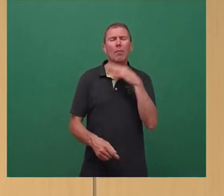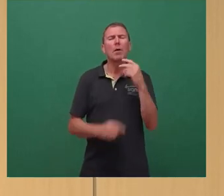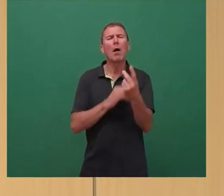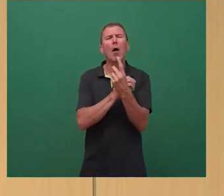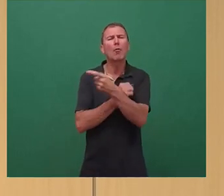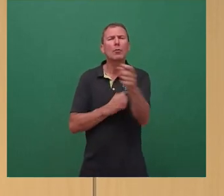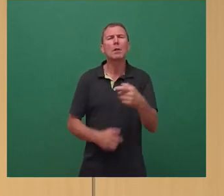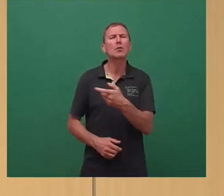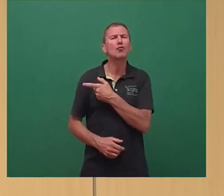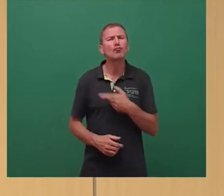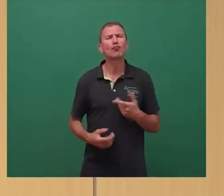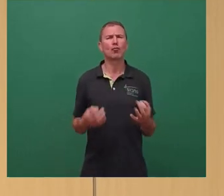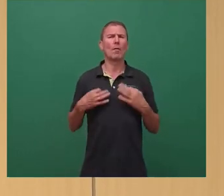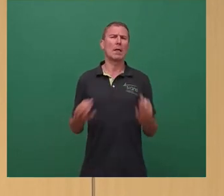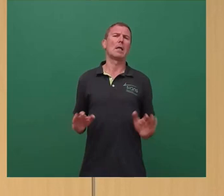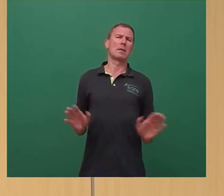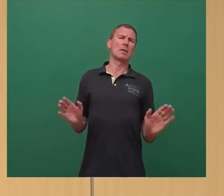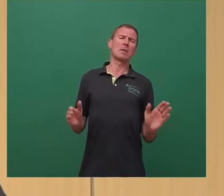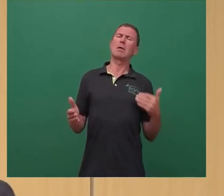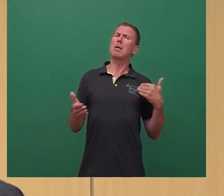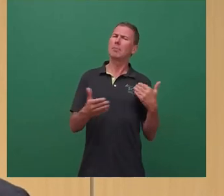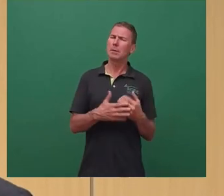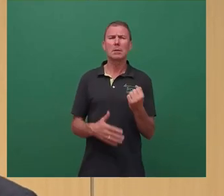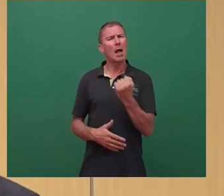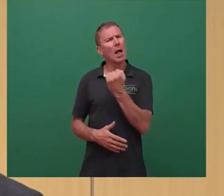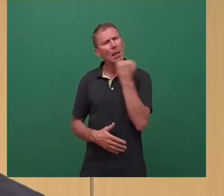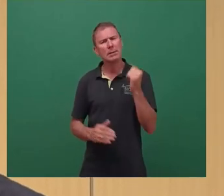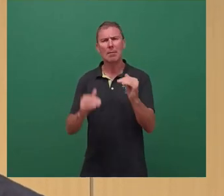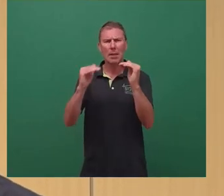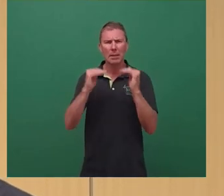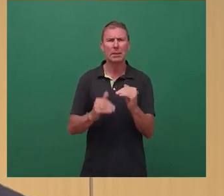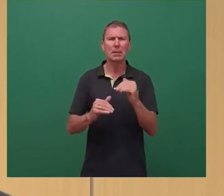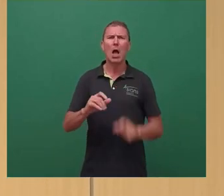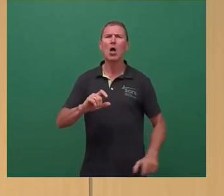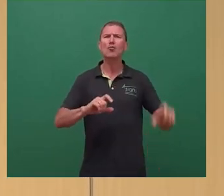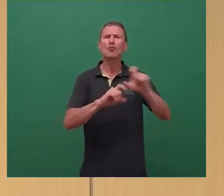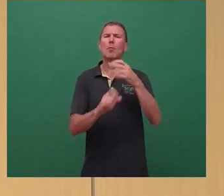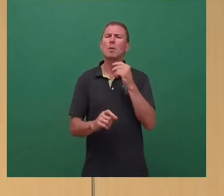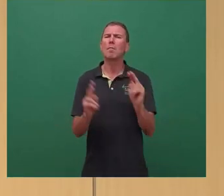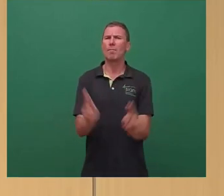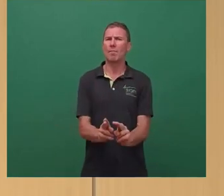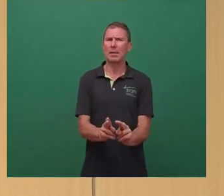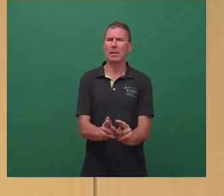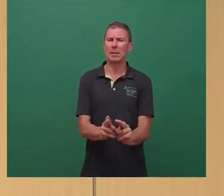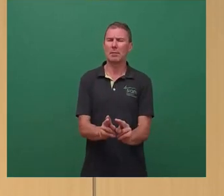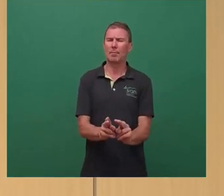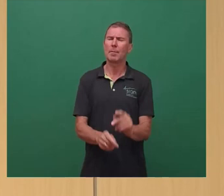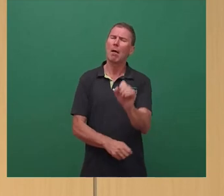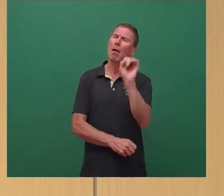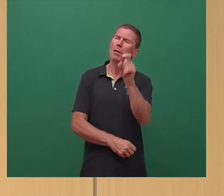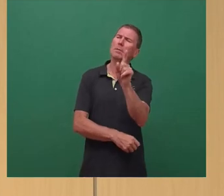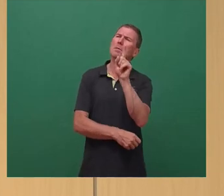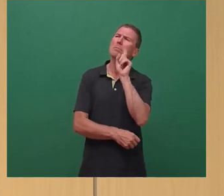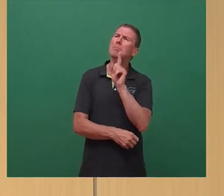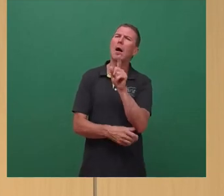das wurde erwähnt, und wir haben bis dato einen extrem niedrigen Zuschussbedarf gehabt. Man kann sich ja einfach mal die Werte